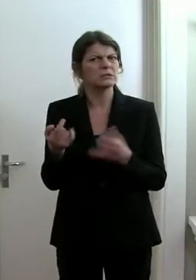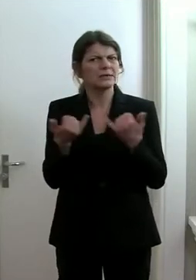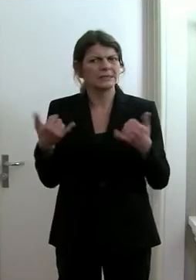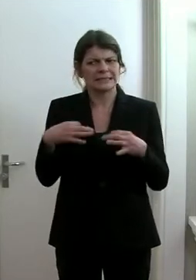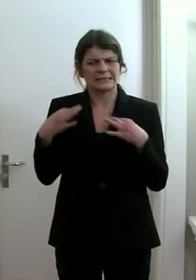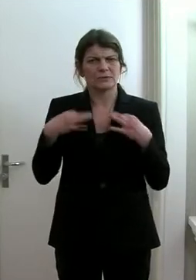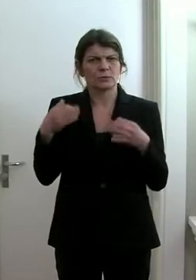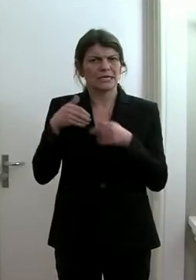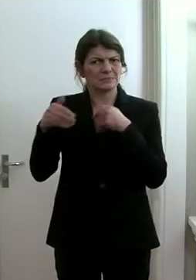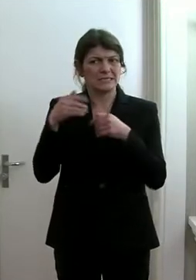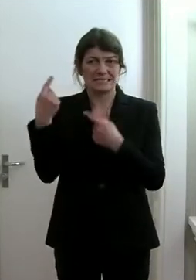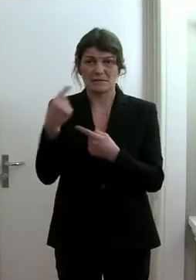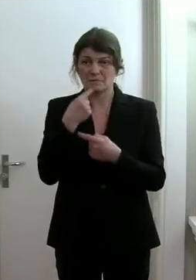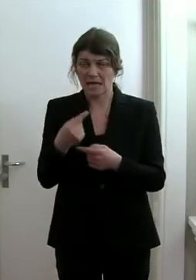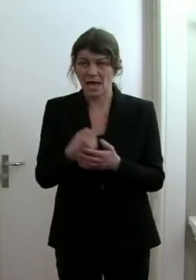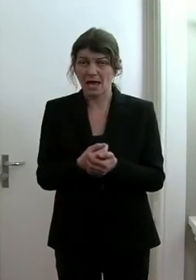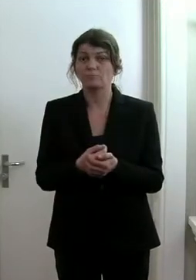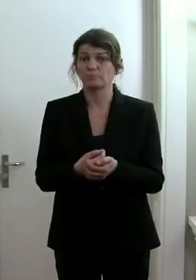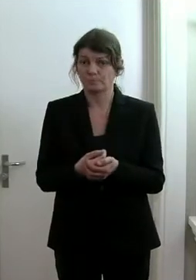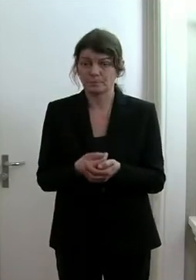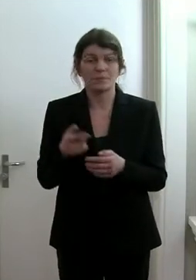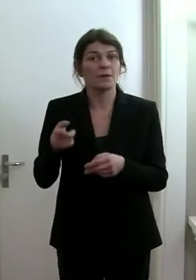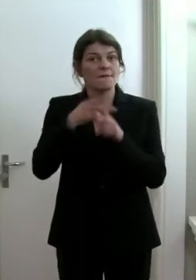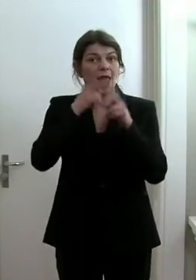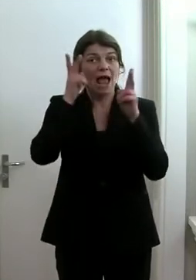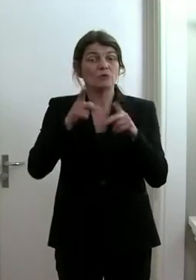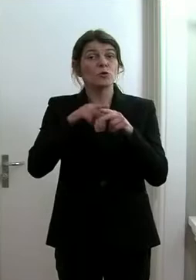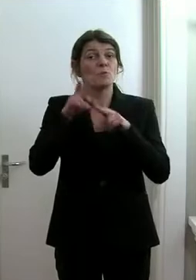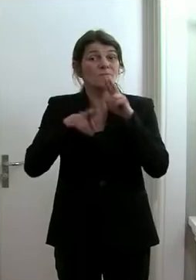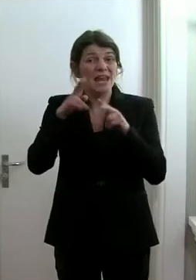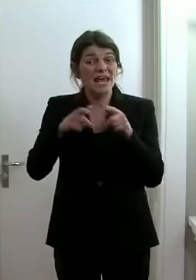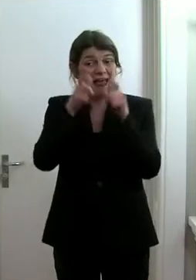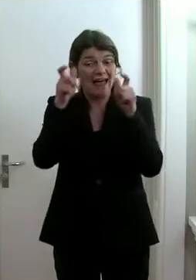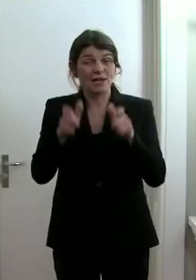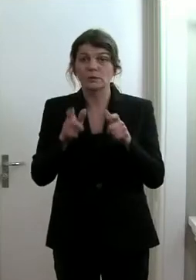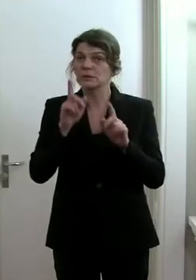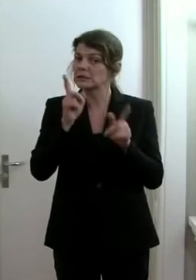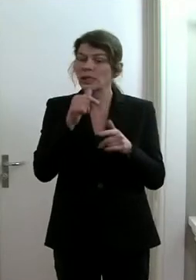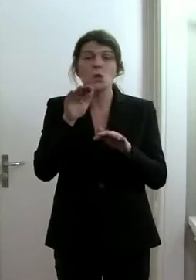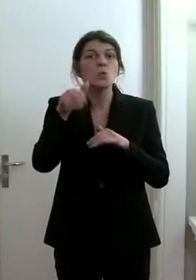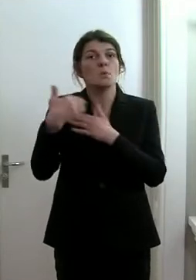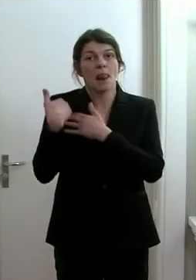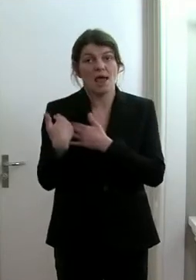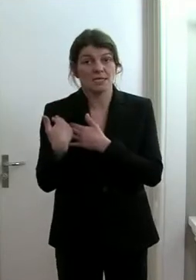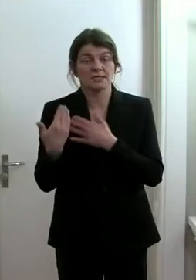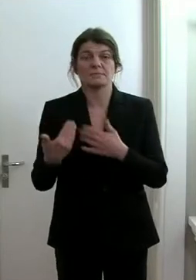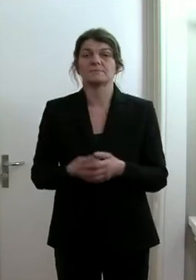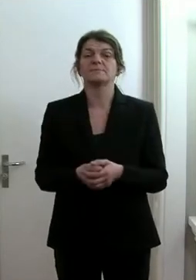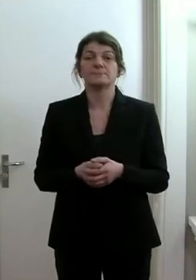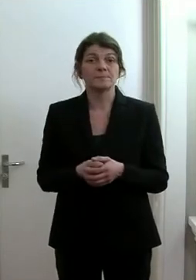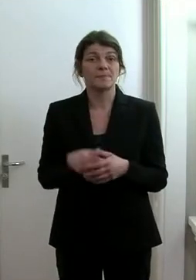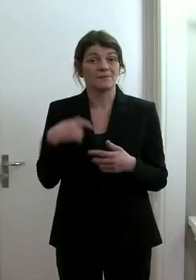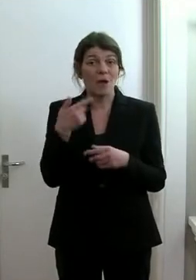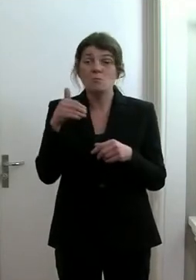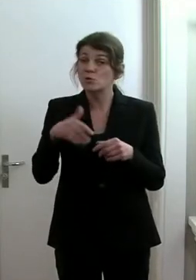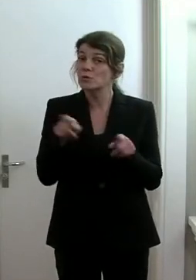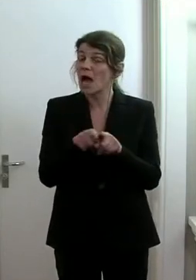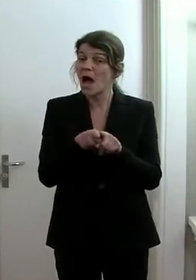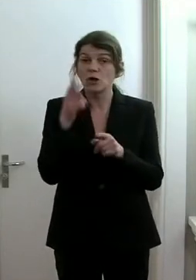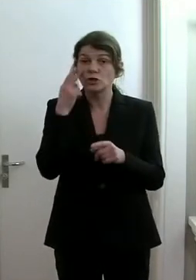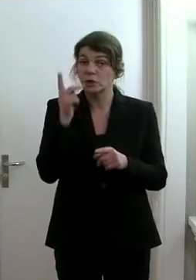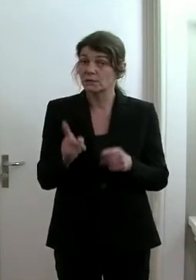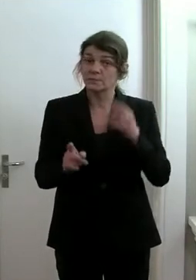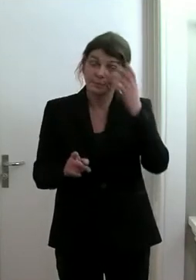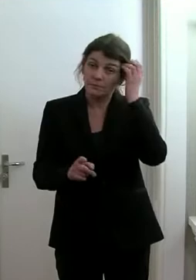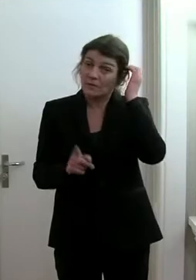Gesundheitsminister gesagt hat, dass wir die Spitäler und Pflegeeinrichtungen nicht überlasten. Wir müssen aber auch schauen,